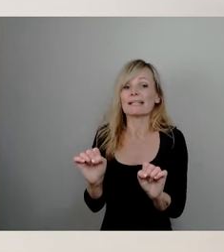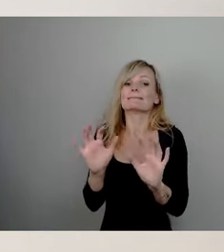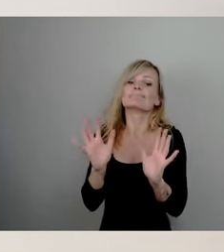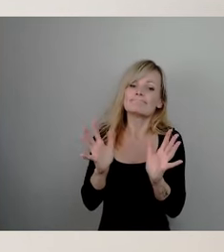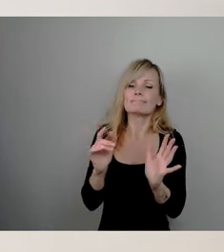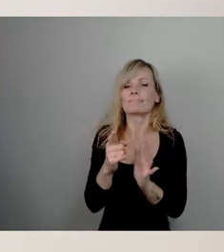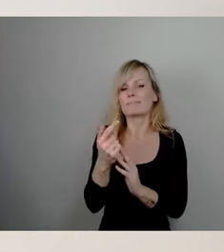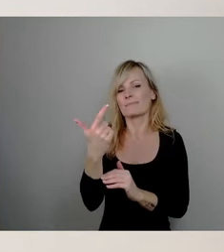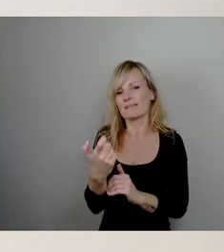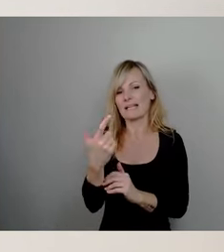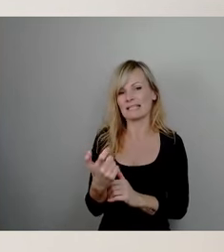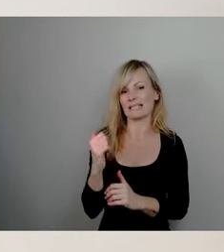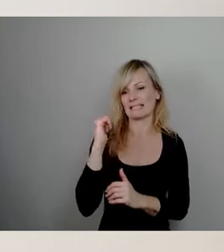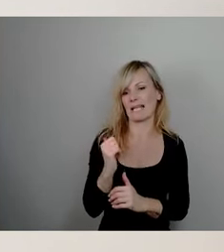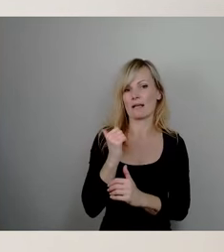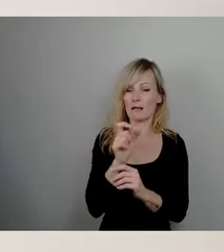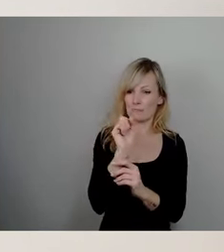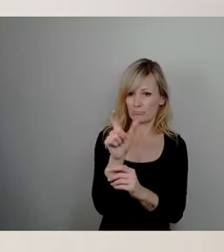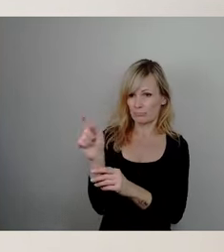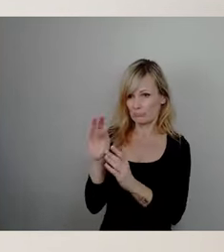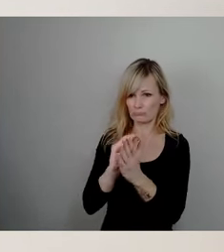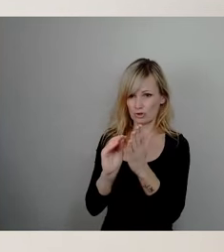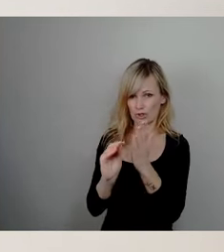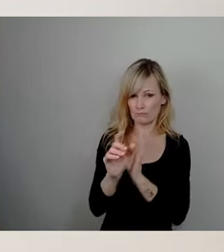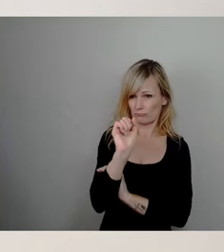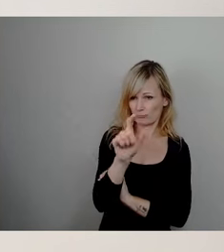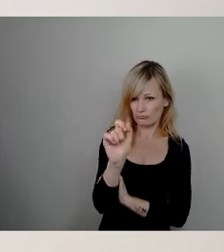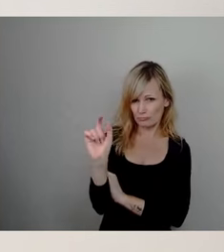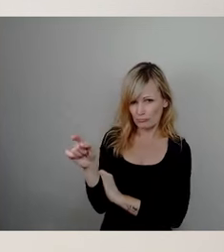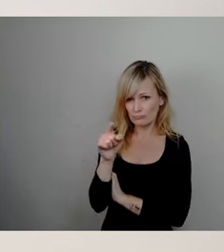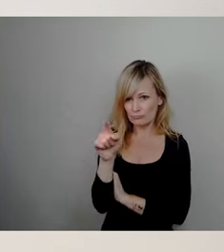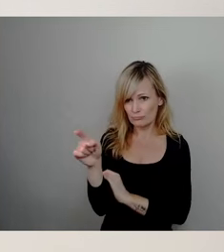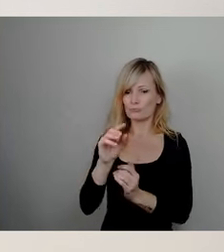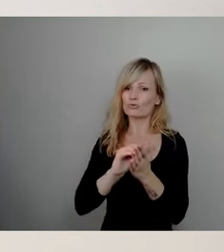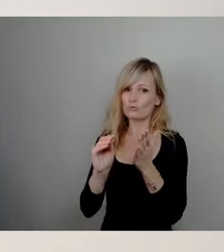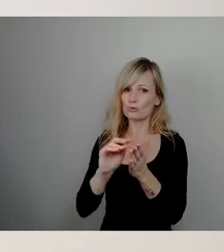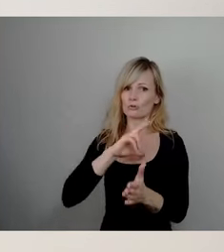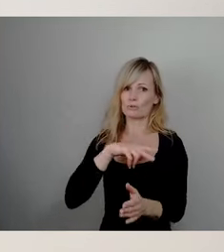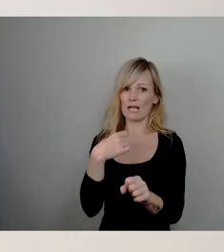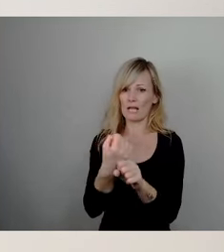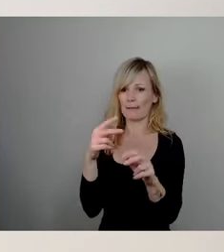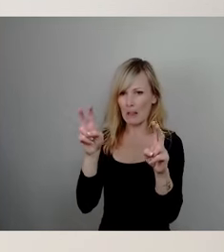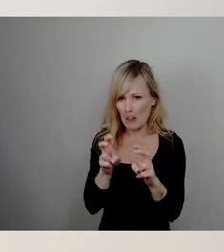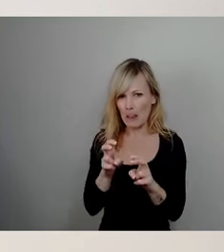20 Träger angeschrieben, dass wir dort mit der Schulsozialarbeit ein Stück zurückgehen müssen.